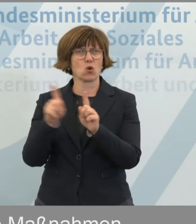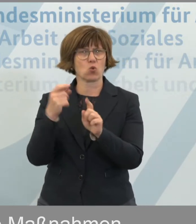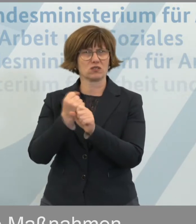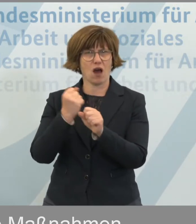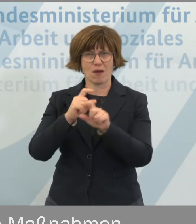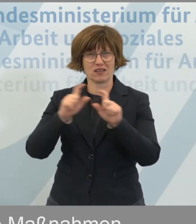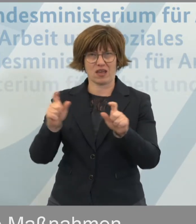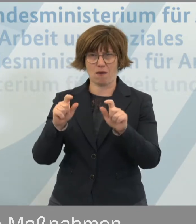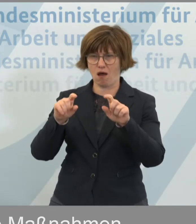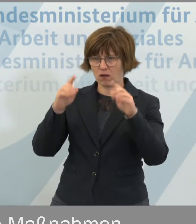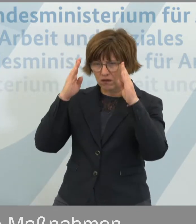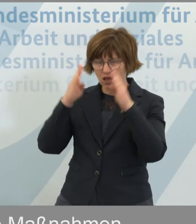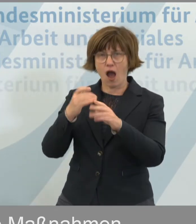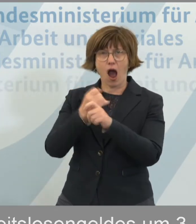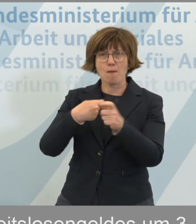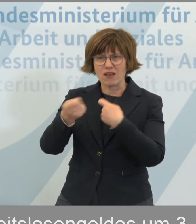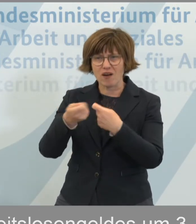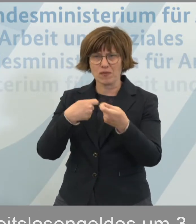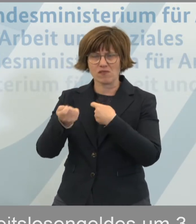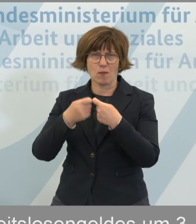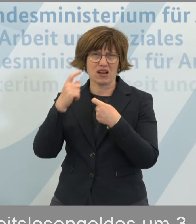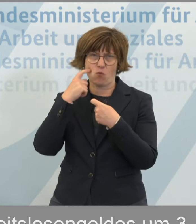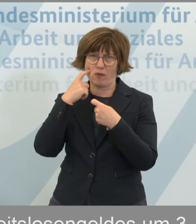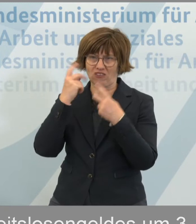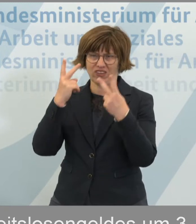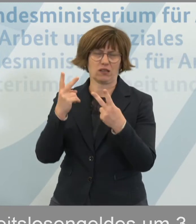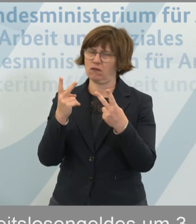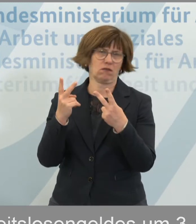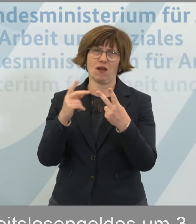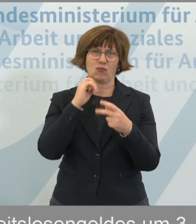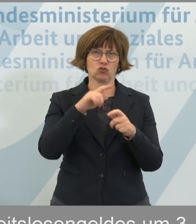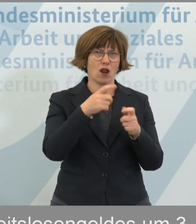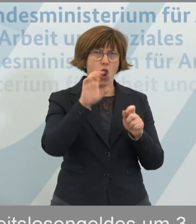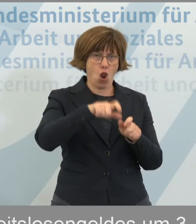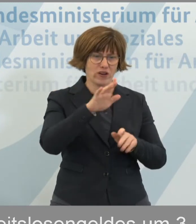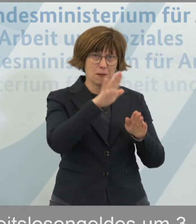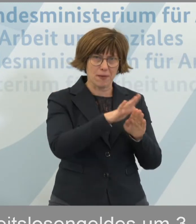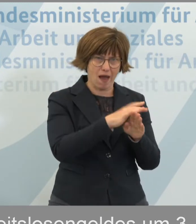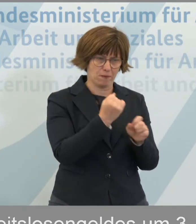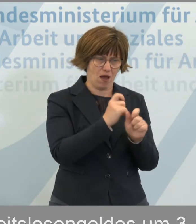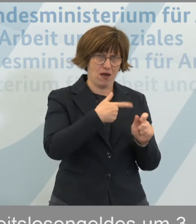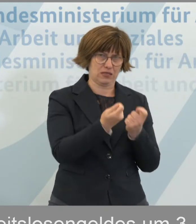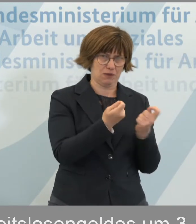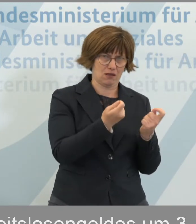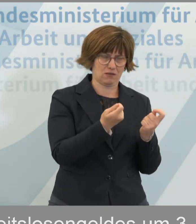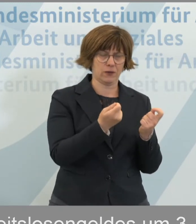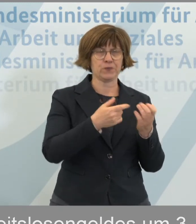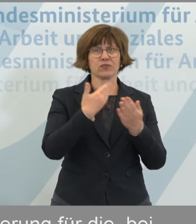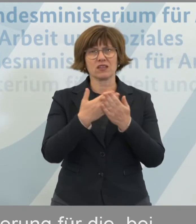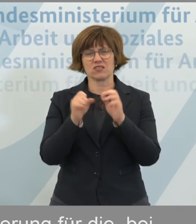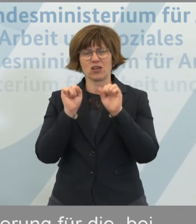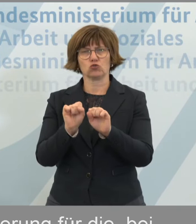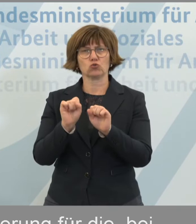Moment in vielerlei Hinsicht nicht in Arbeit vermittelt wird, sondern Menschen in Arbeit gehalten werden. Deshalb erhöhen wir die